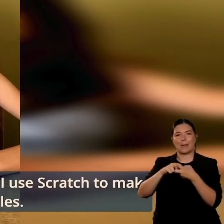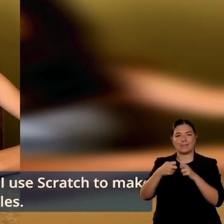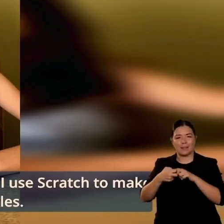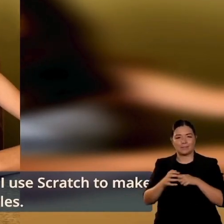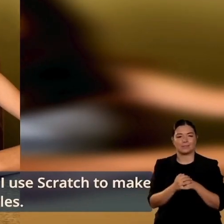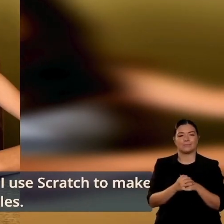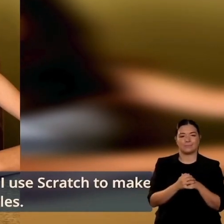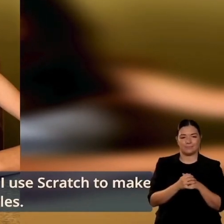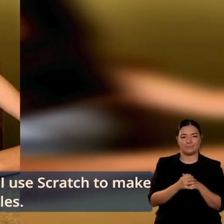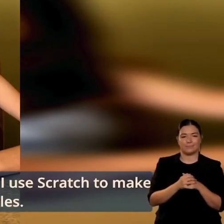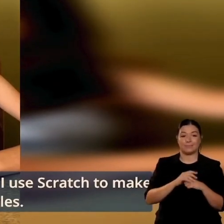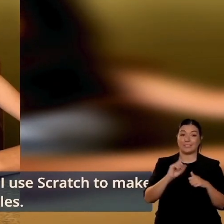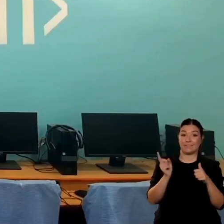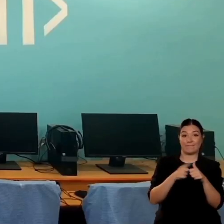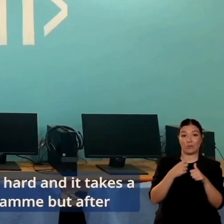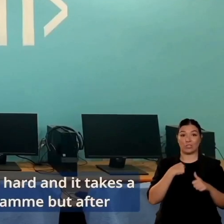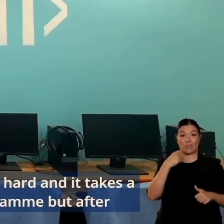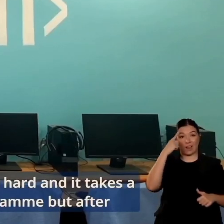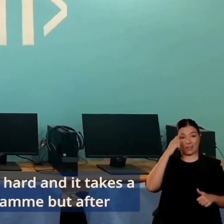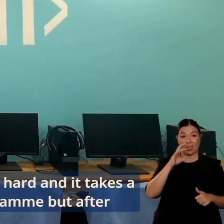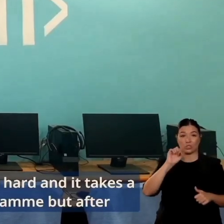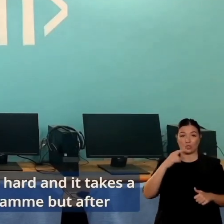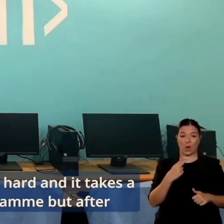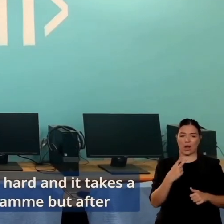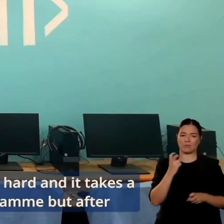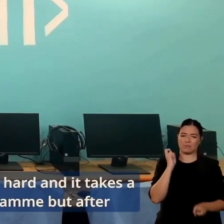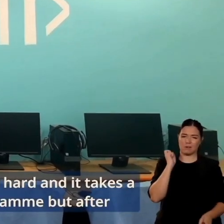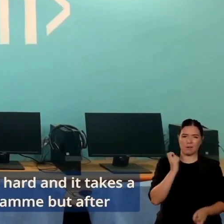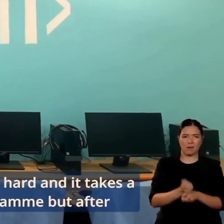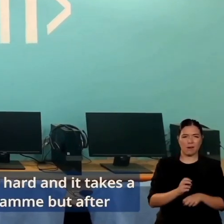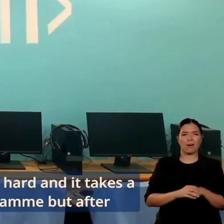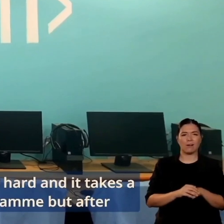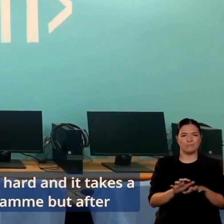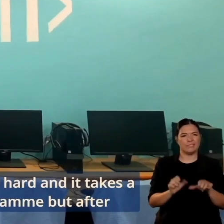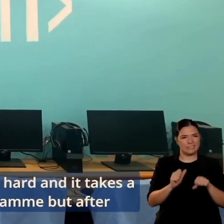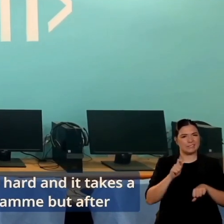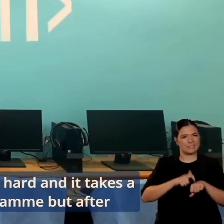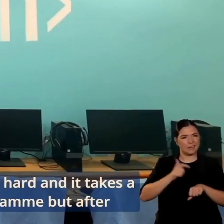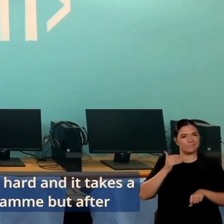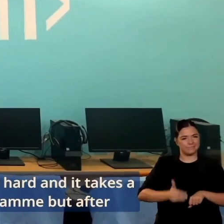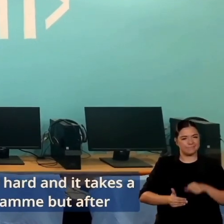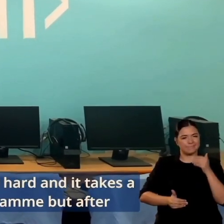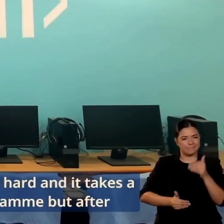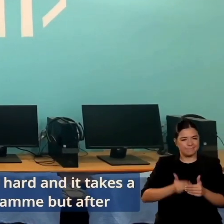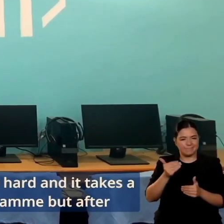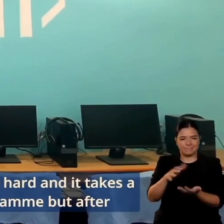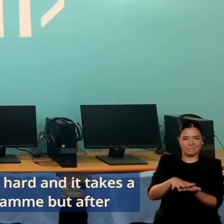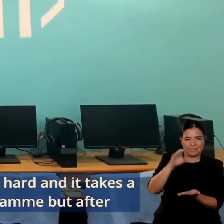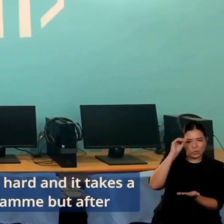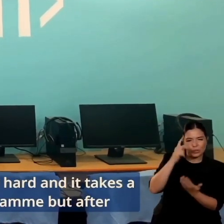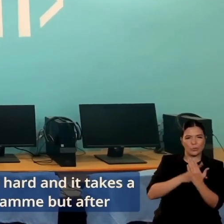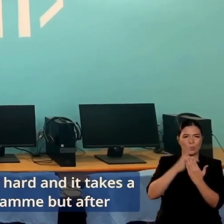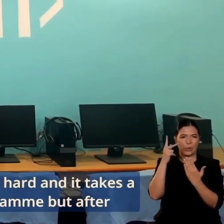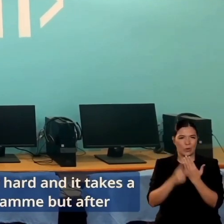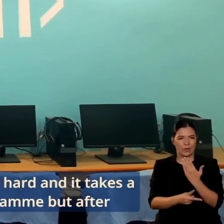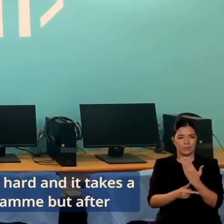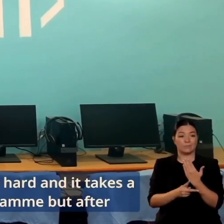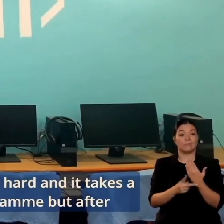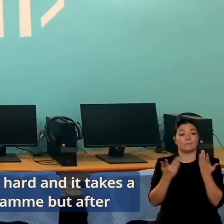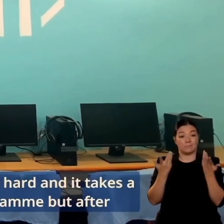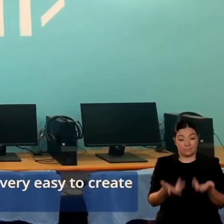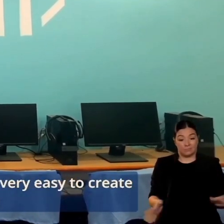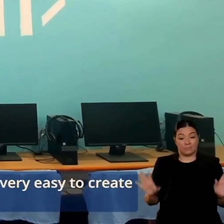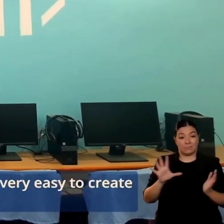utilizzare il programma Scratch, è molto facile poter creare giochi, diapositive, è molto utile per noi e noi come